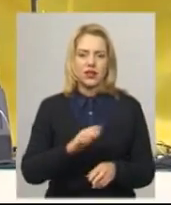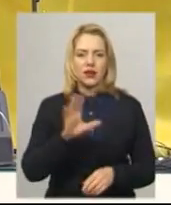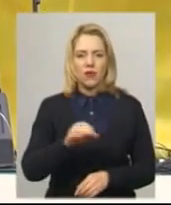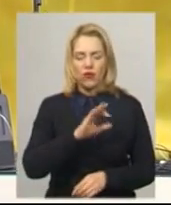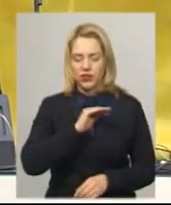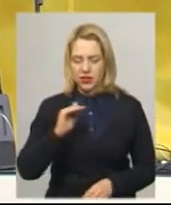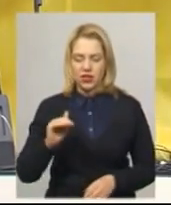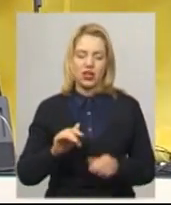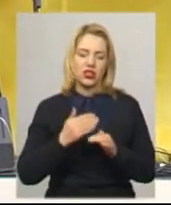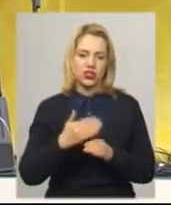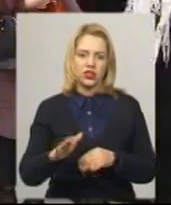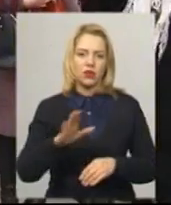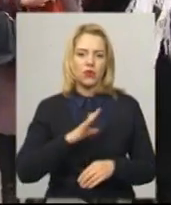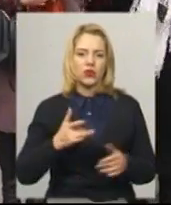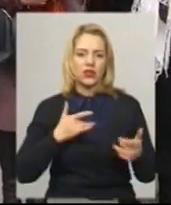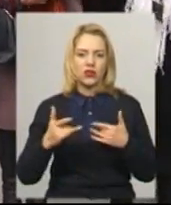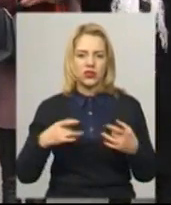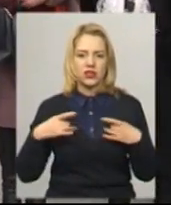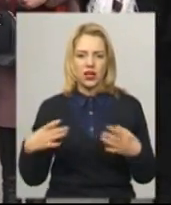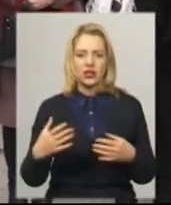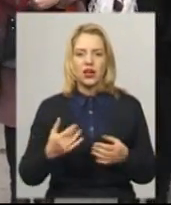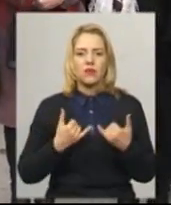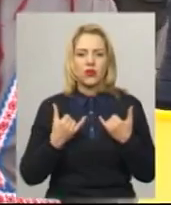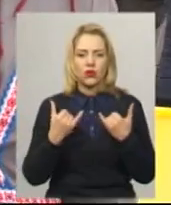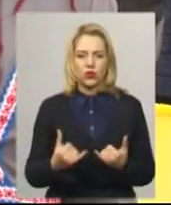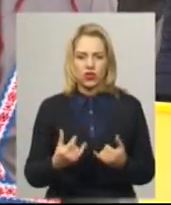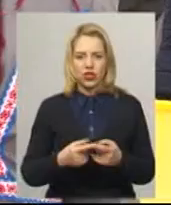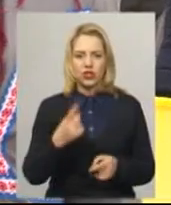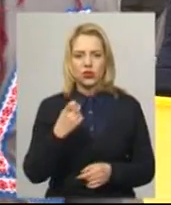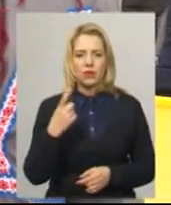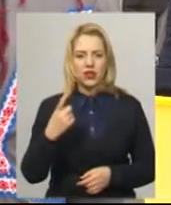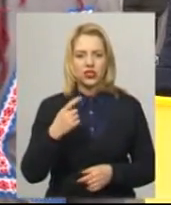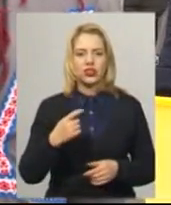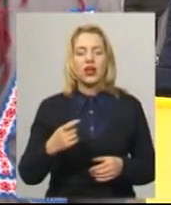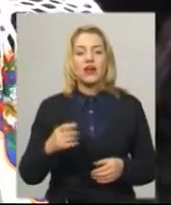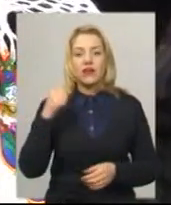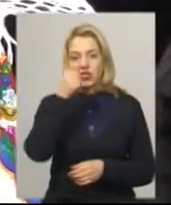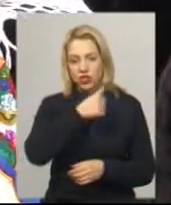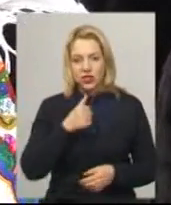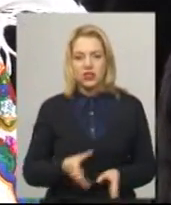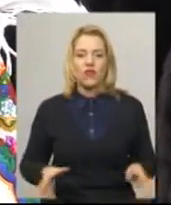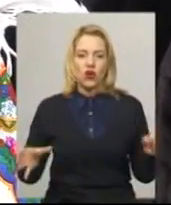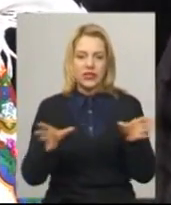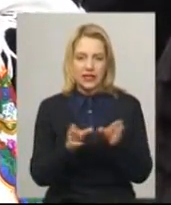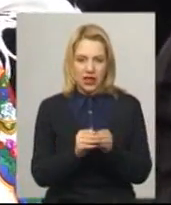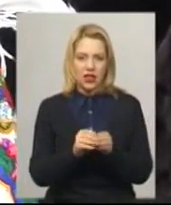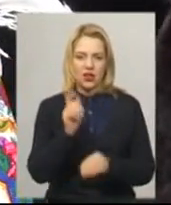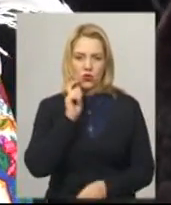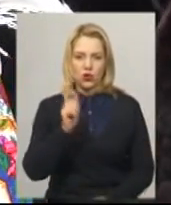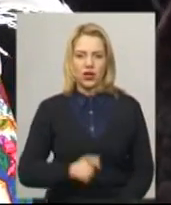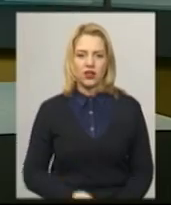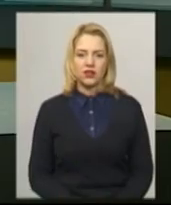святковий концерт, приурочений 101-й річниці Соборності України. Леся Боровець, Олександр Горішевський. Новини на Суспільному. Хмельниччина.